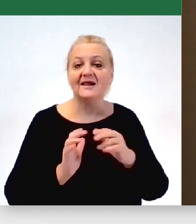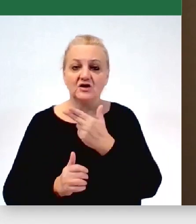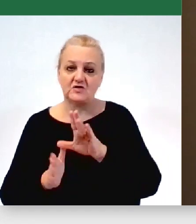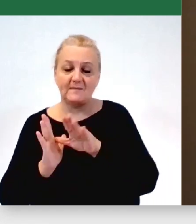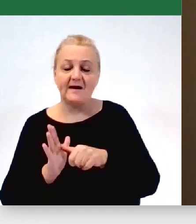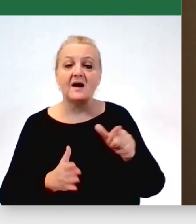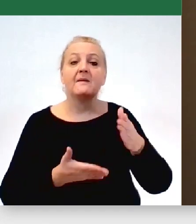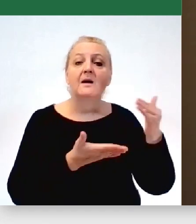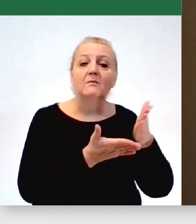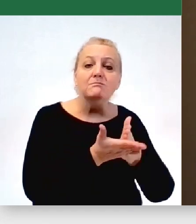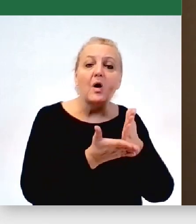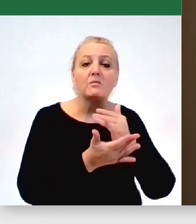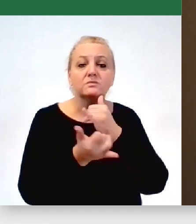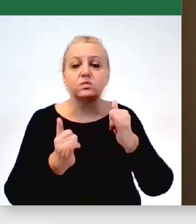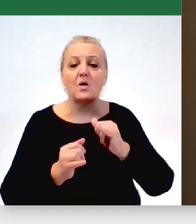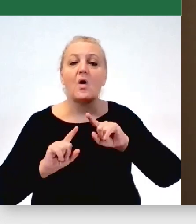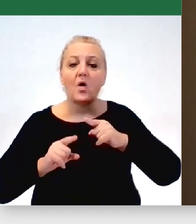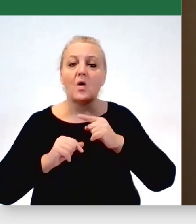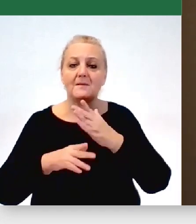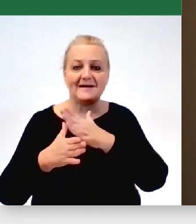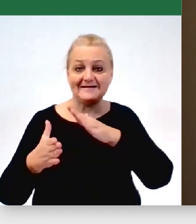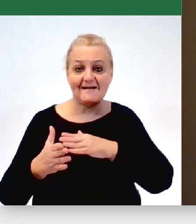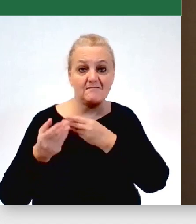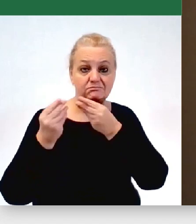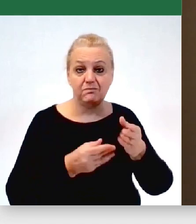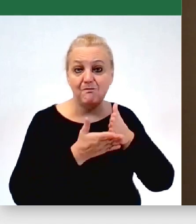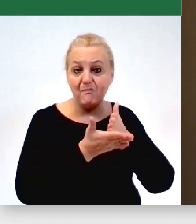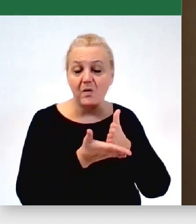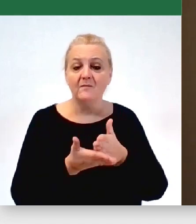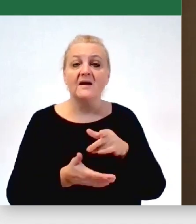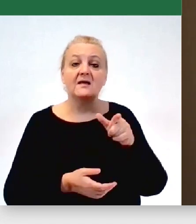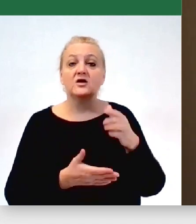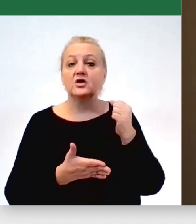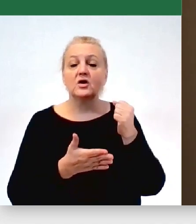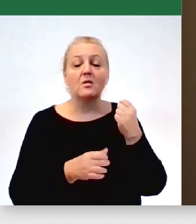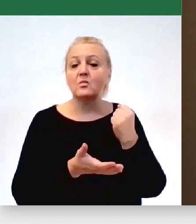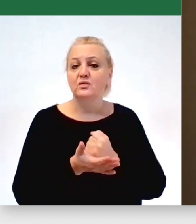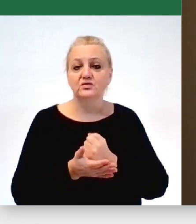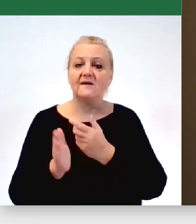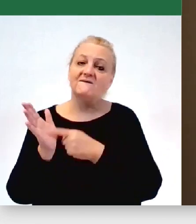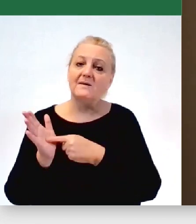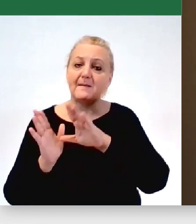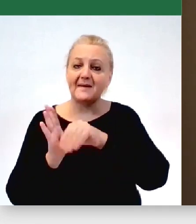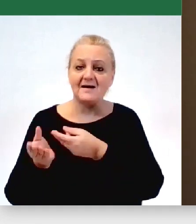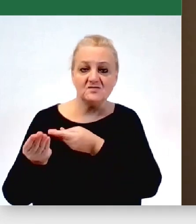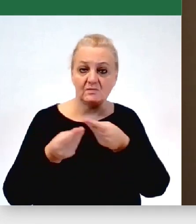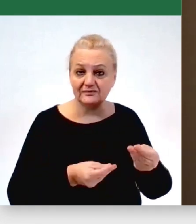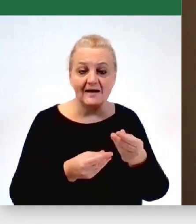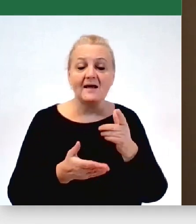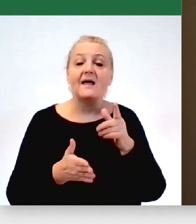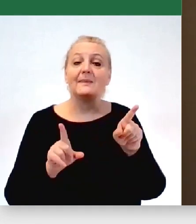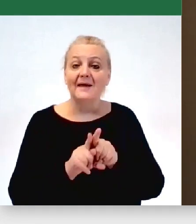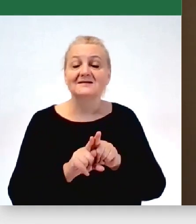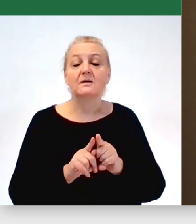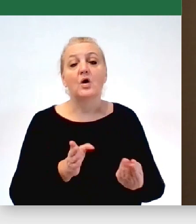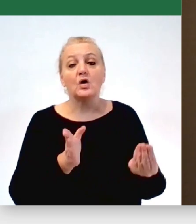organizacji międzynarodowych i że po prostu organizacje nie muszą być petentem po pieniądze miejskie, tylko mogą być też dodatkowym